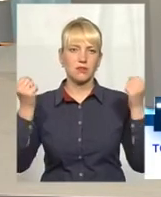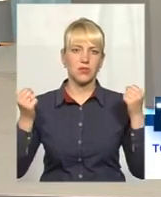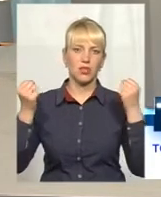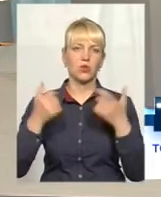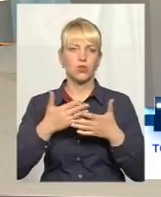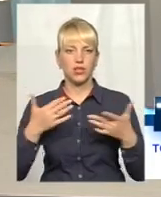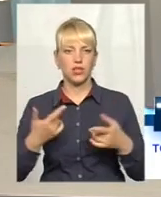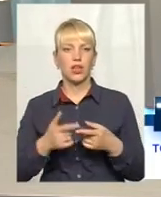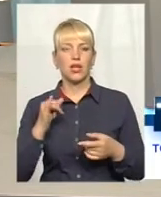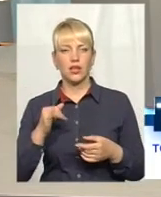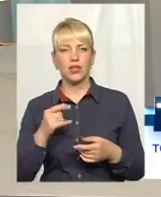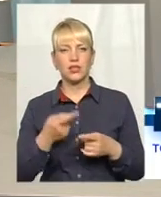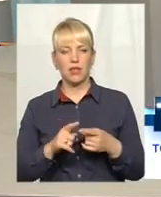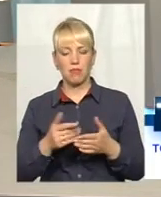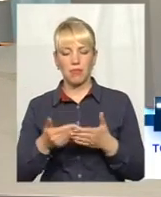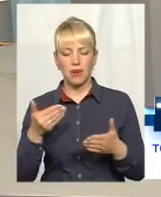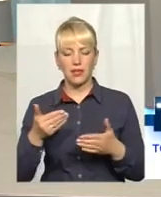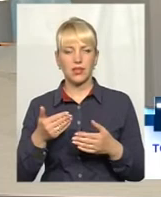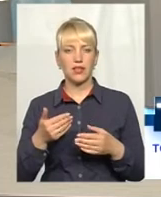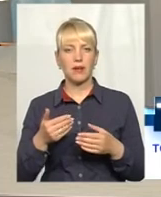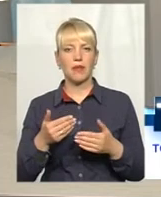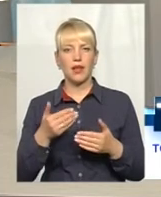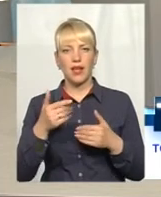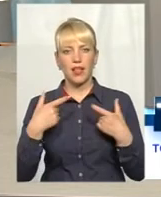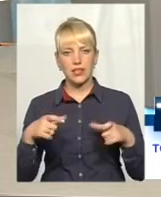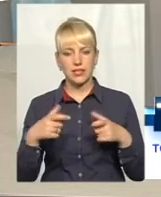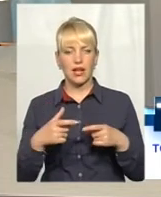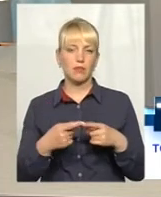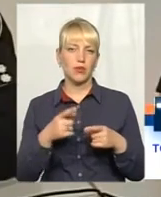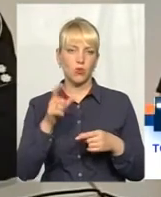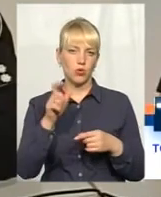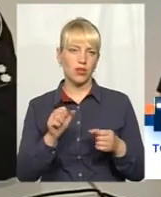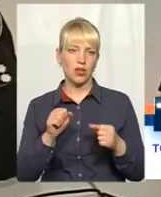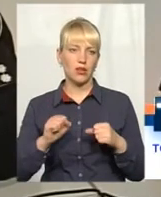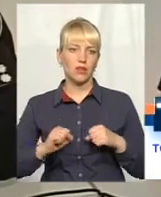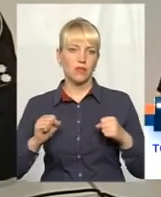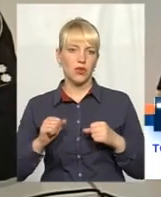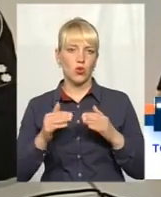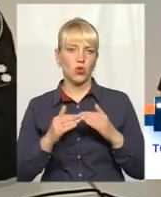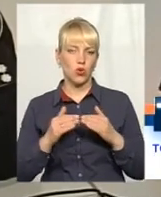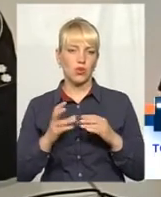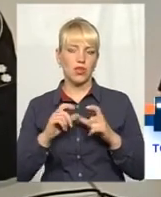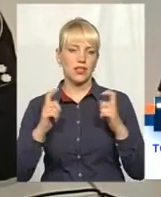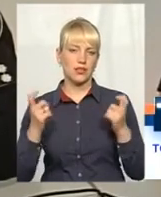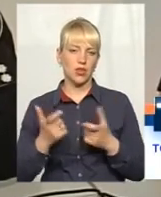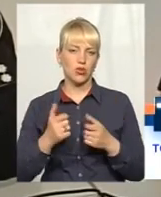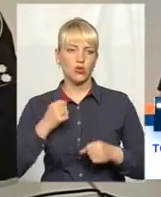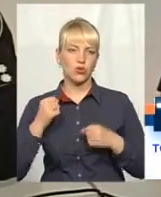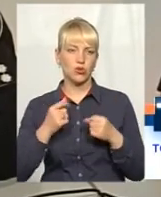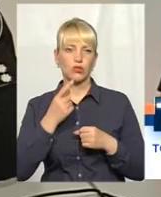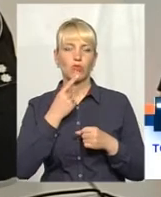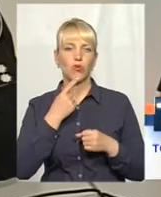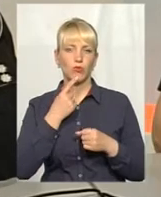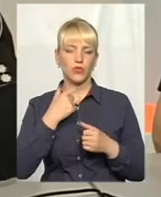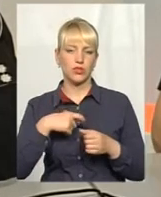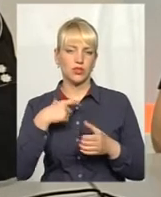подивитися і перед здачою рівня фізичної підготовки, вона може вдома, на стадіоні з друзями спробувати, як